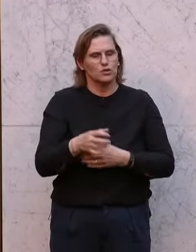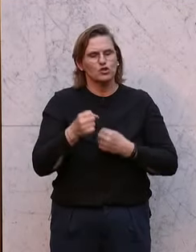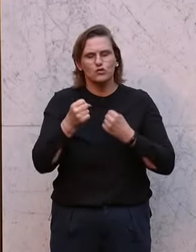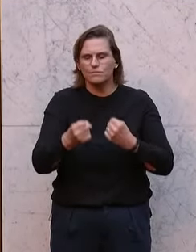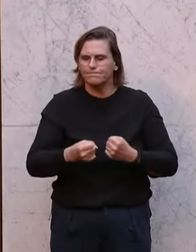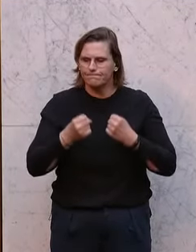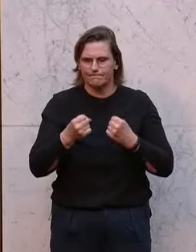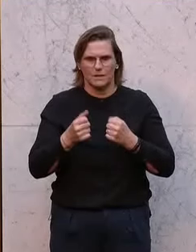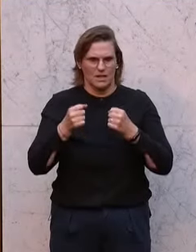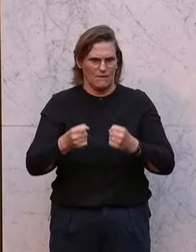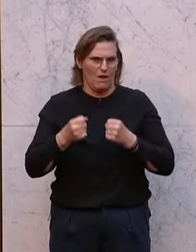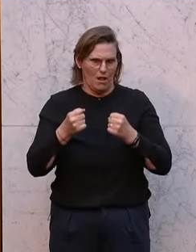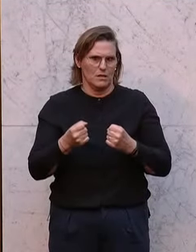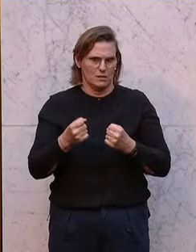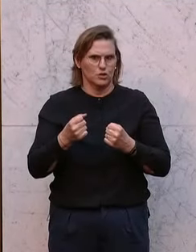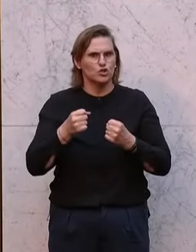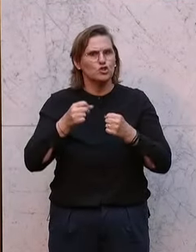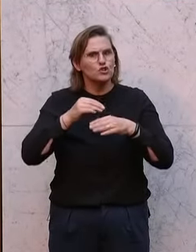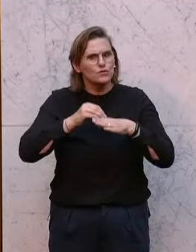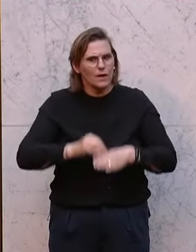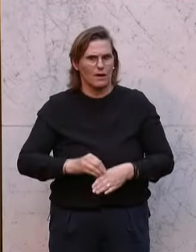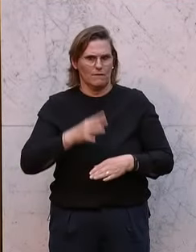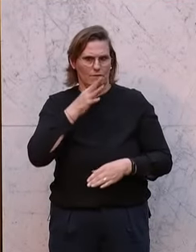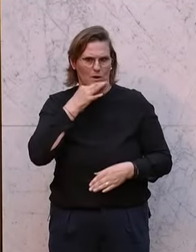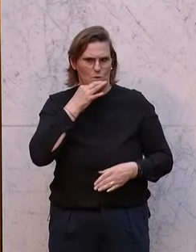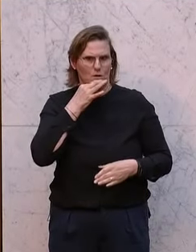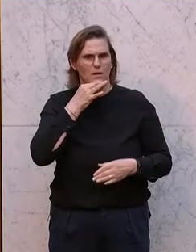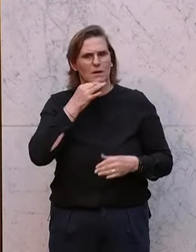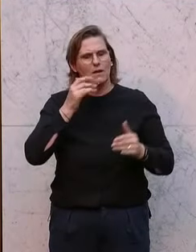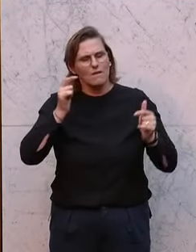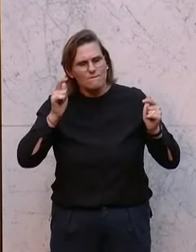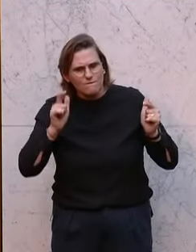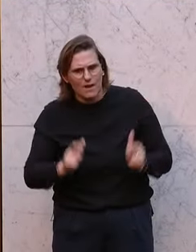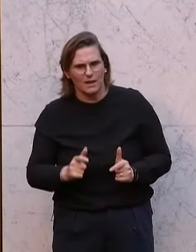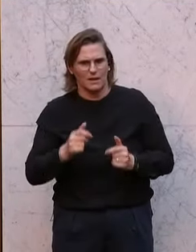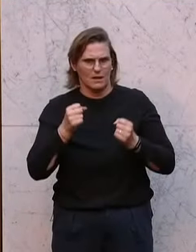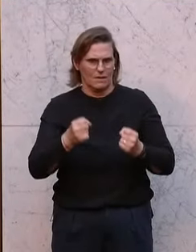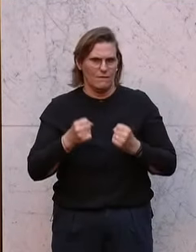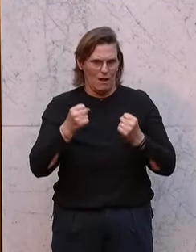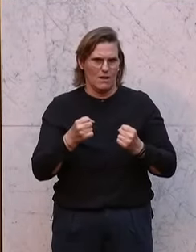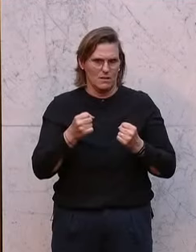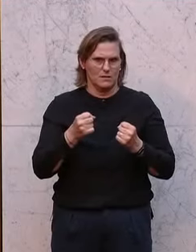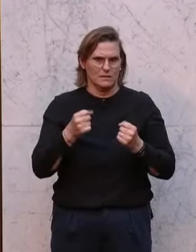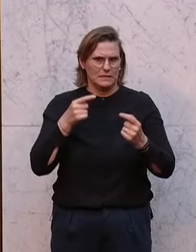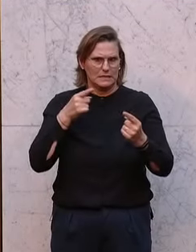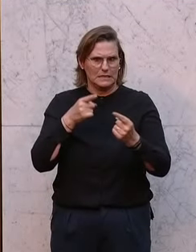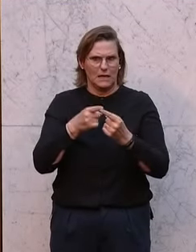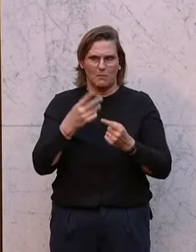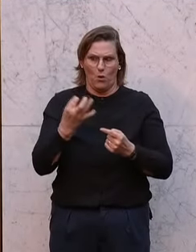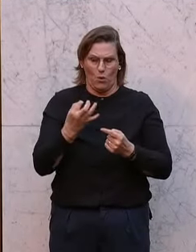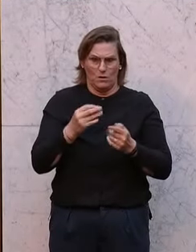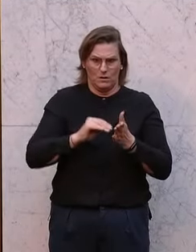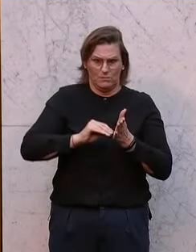Und sehr geehrte Damen und Herren, unser Ziel muss sein, weniger Gewaltvorfälle. Aber das wird leider weder durch den heutigen Beschluss,